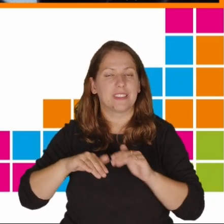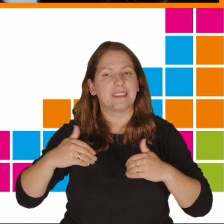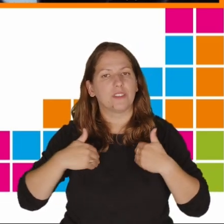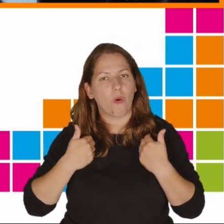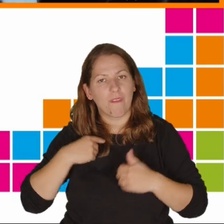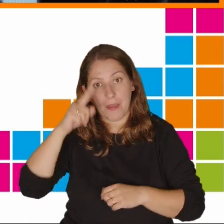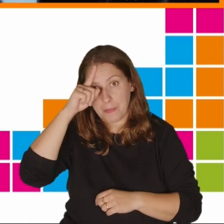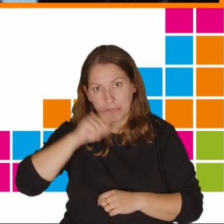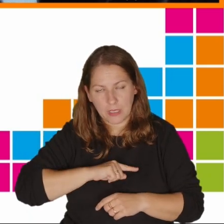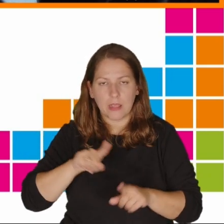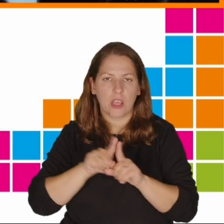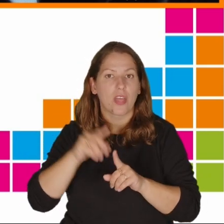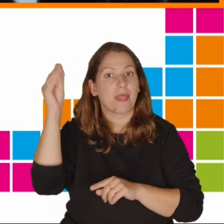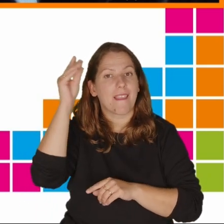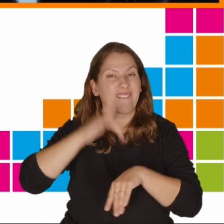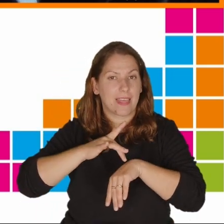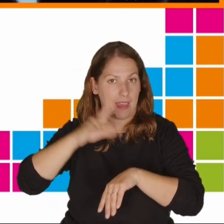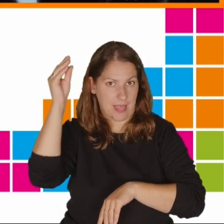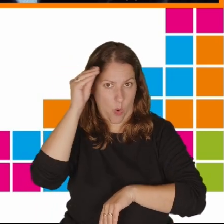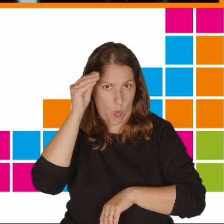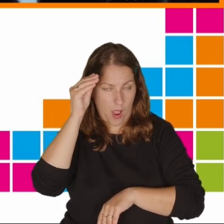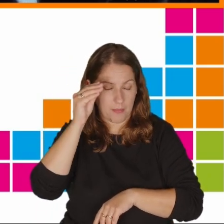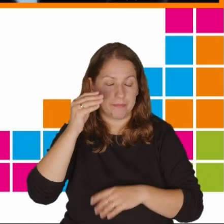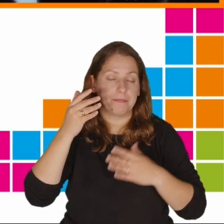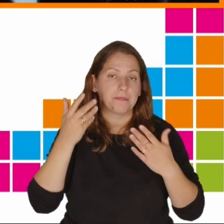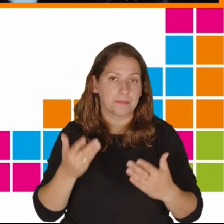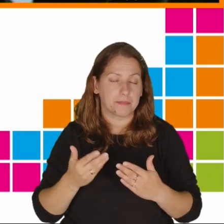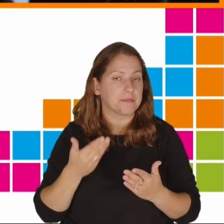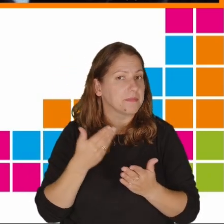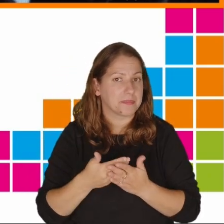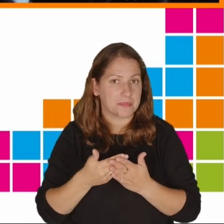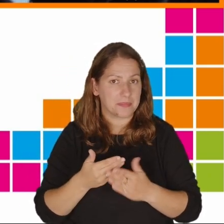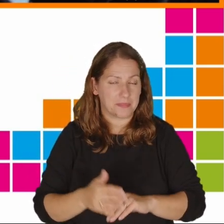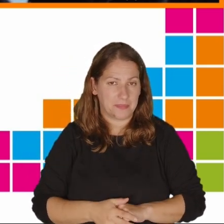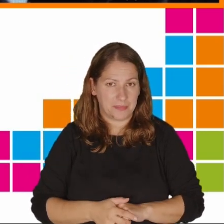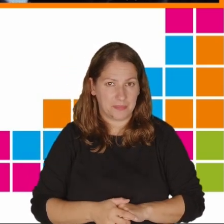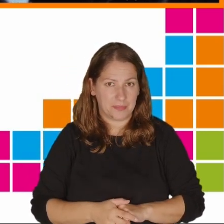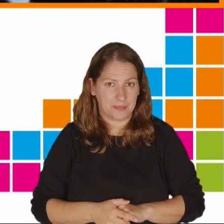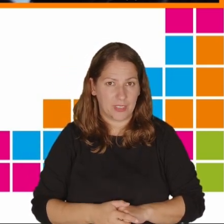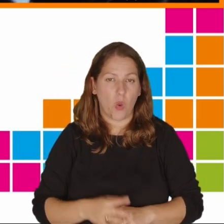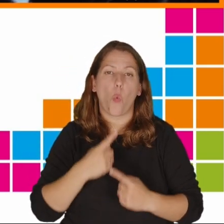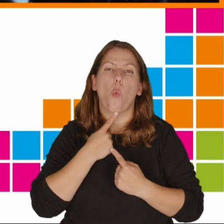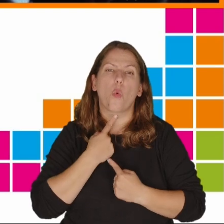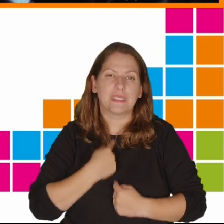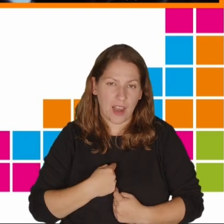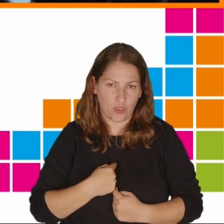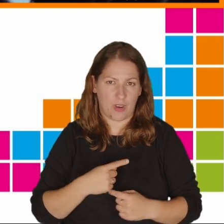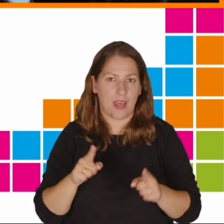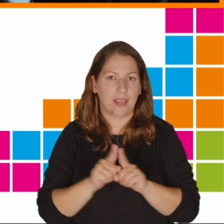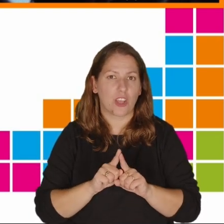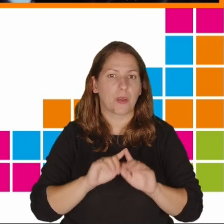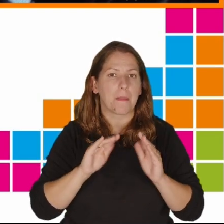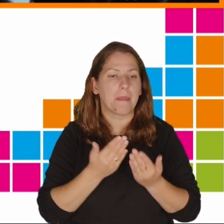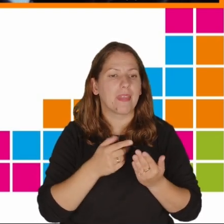psychiczne i na wyniki w nauce. Jest tak, dlatego, że uzależnia, skraca czas